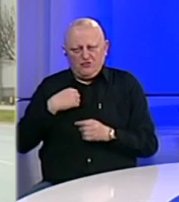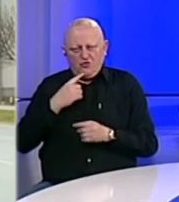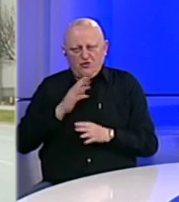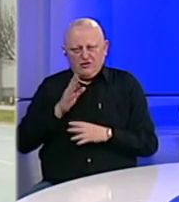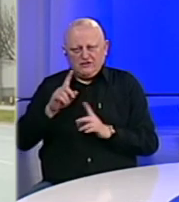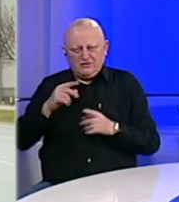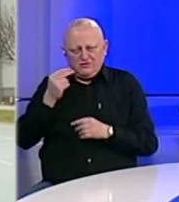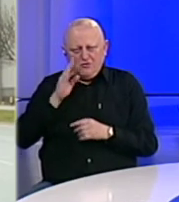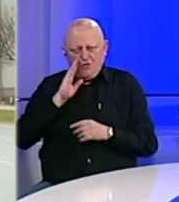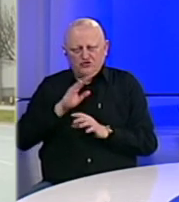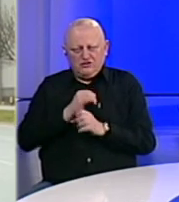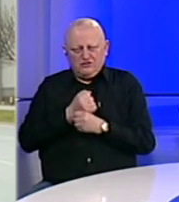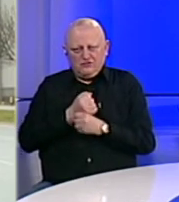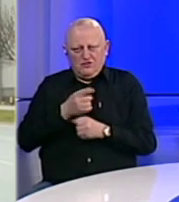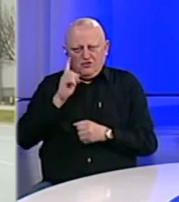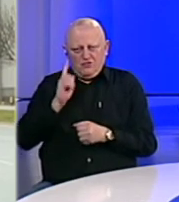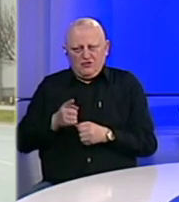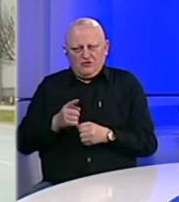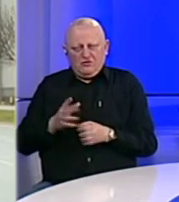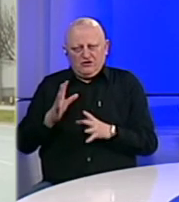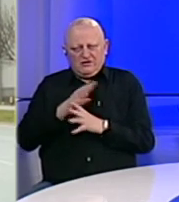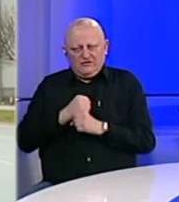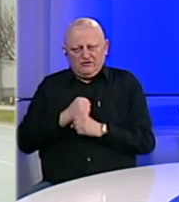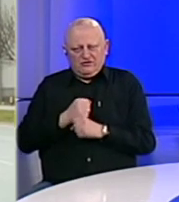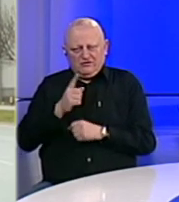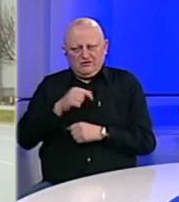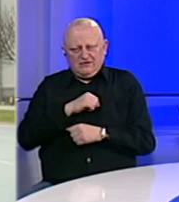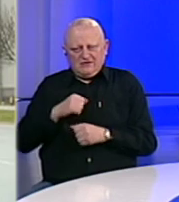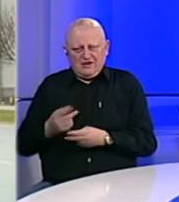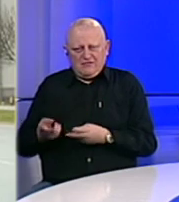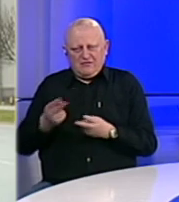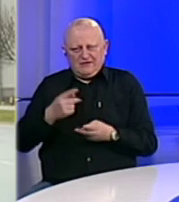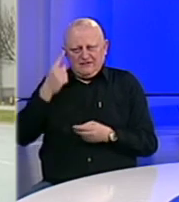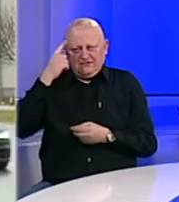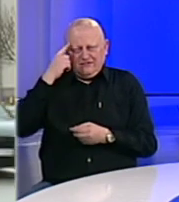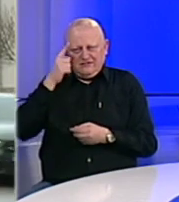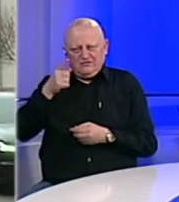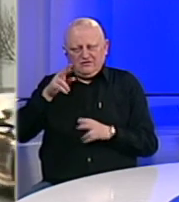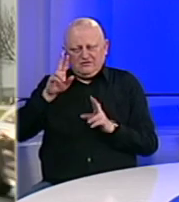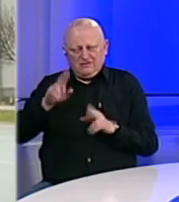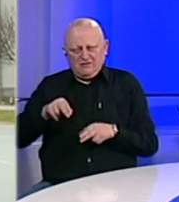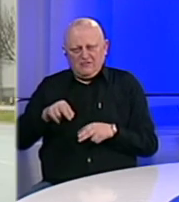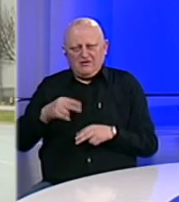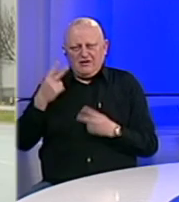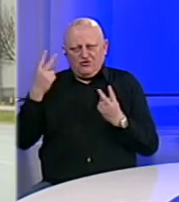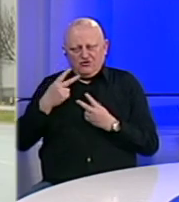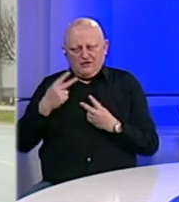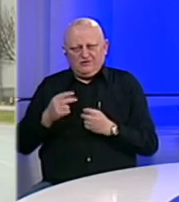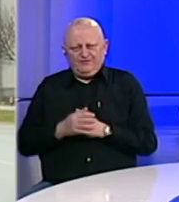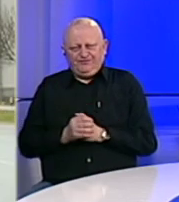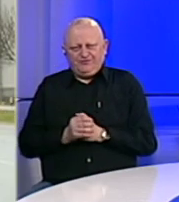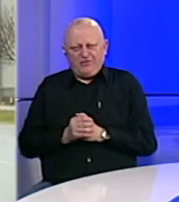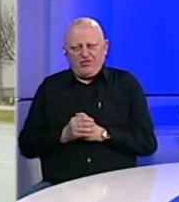Republiku Srpsku i Bosnu i Hercegovinu se moraju izvršiti i sami i prevoznici su svjesni toga te imaju i razumijevanja.